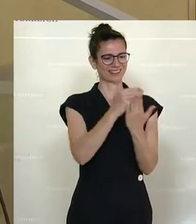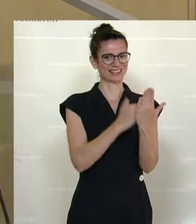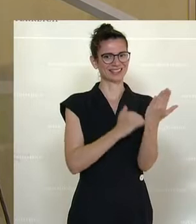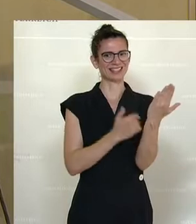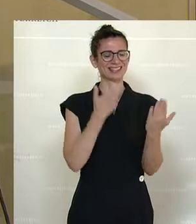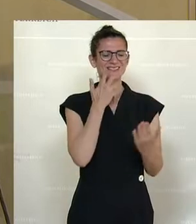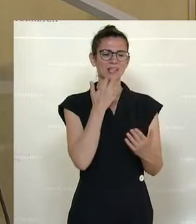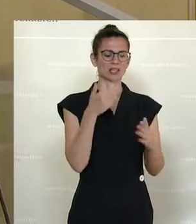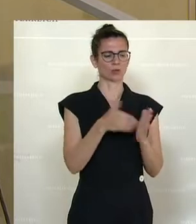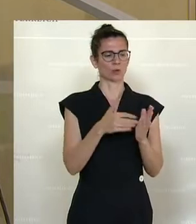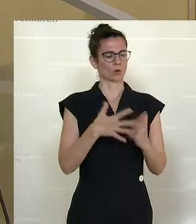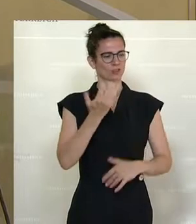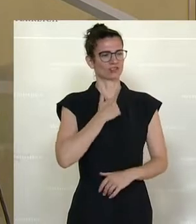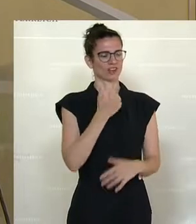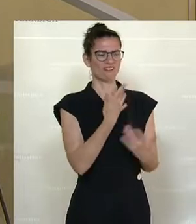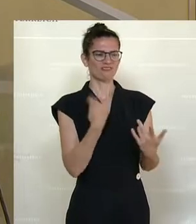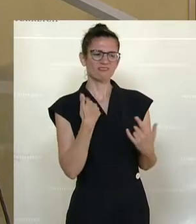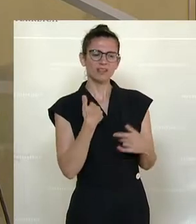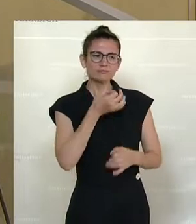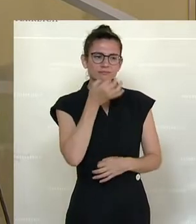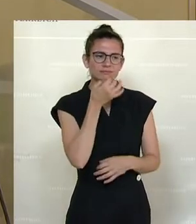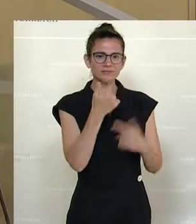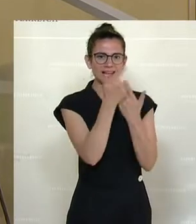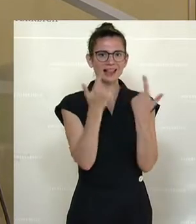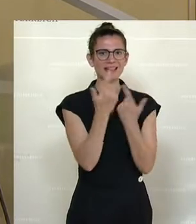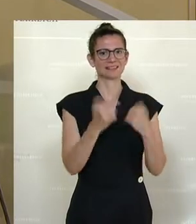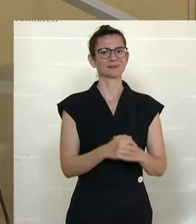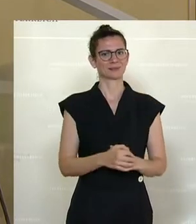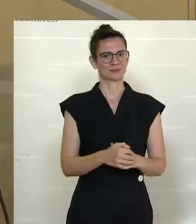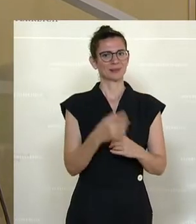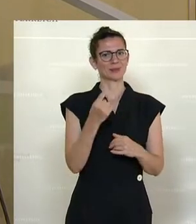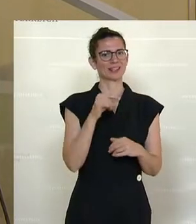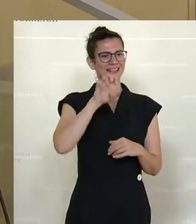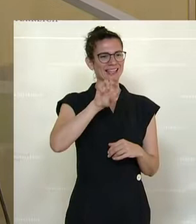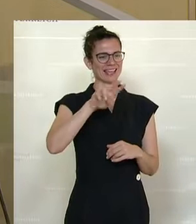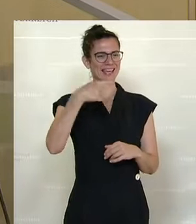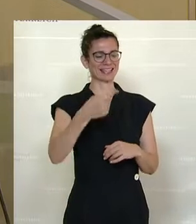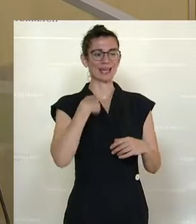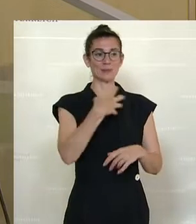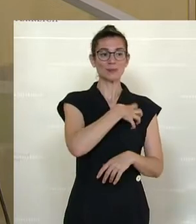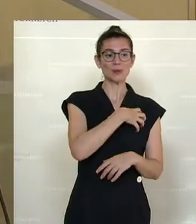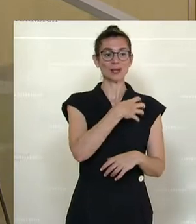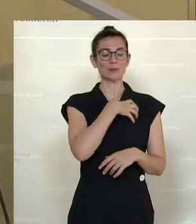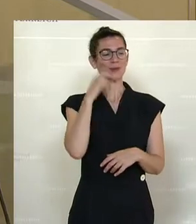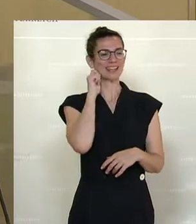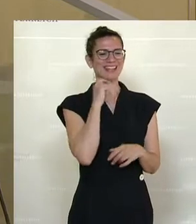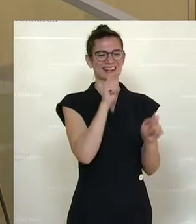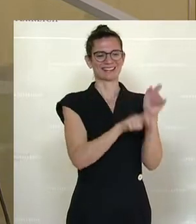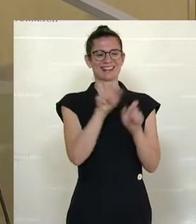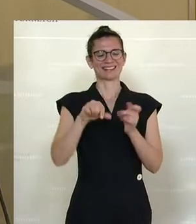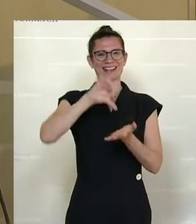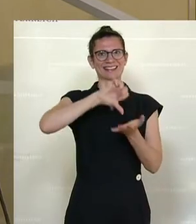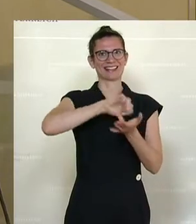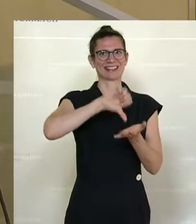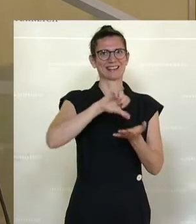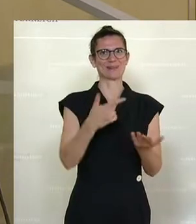es ist wichtig, immer wieder festzuhalten, und es kam in den Reden schon vor, im Mittelpunkt des ERG stehen die Bürgerinnen und Bürger, stehen